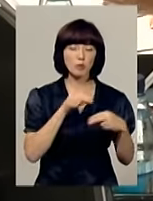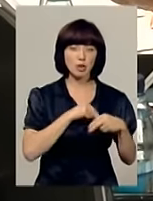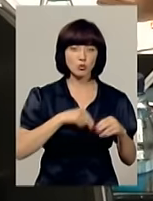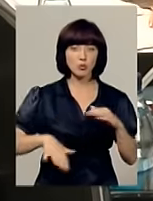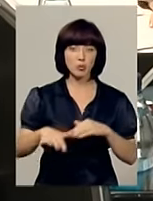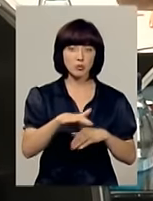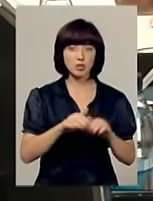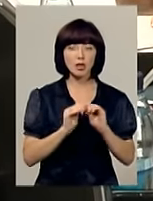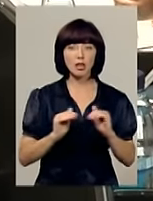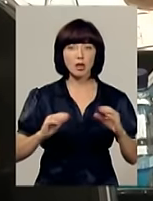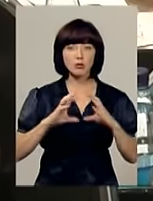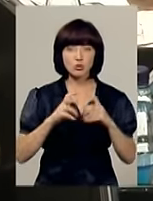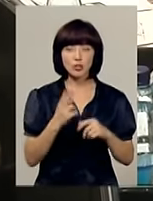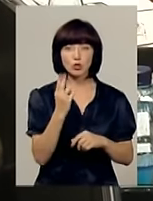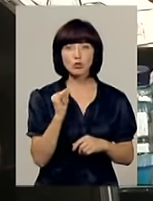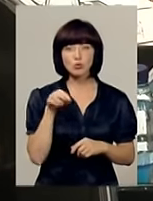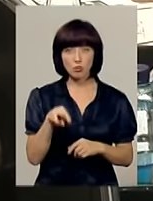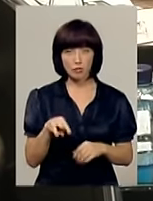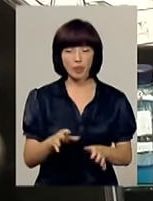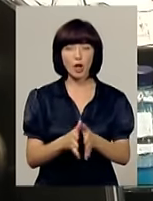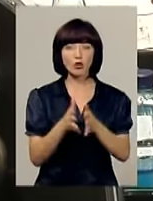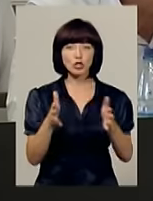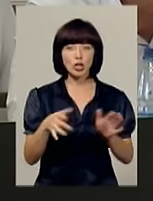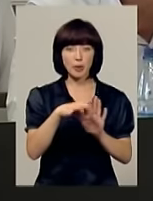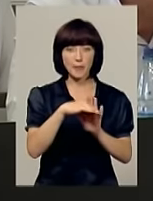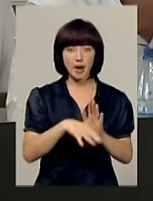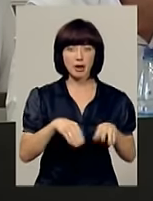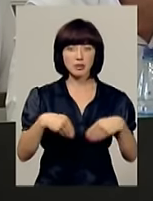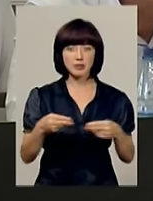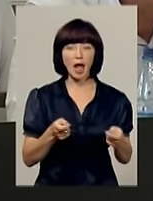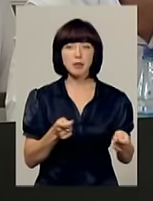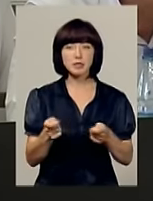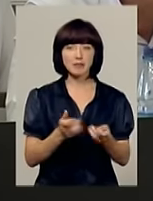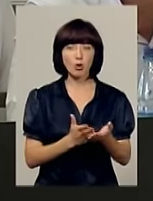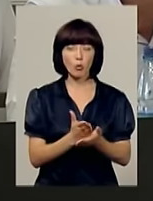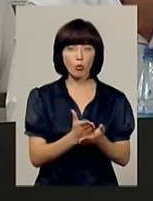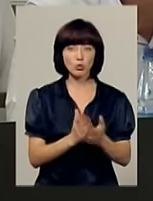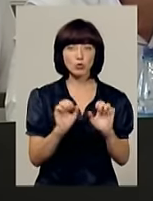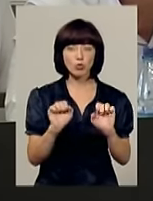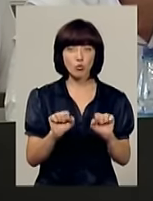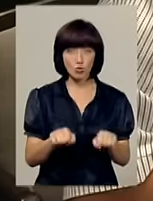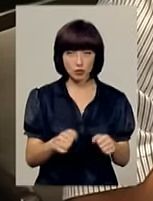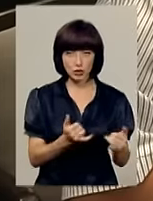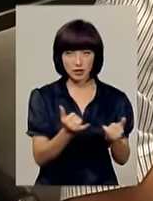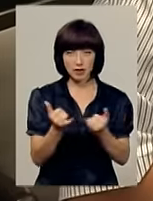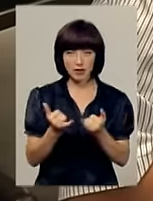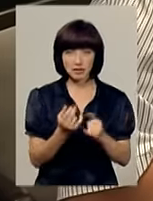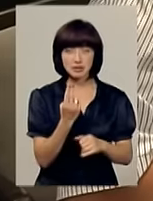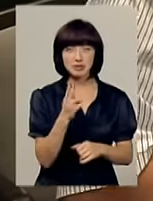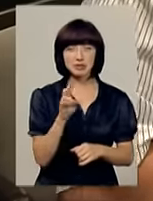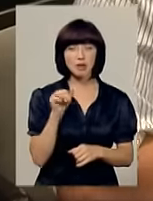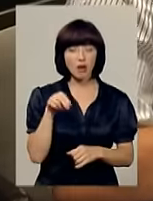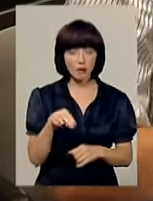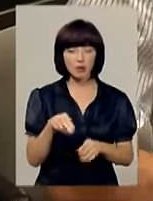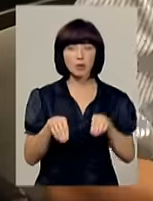в приміщеннях дитячого світу і ЦУМу. Розширила перелік надання адміністративних послуг, які можуть надаватися через СНАП. Ухвалила